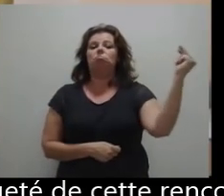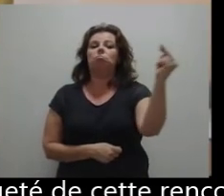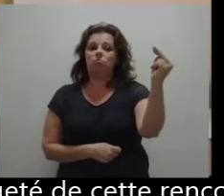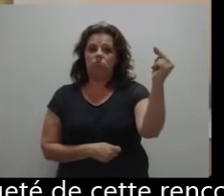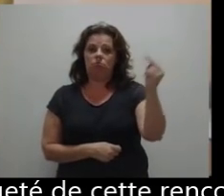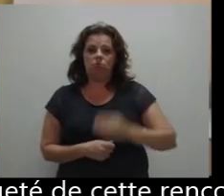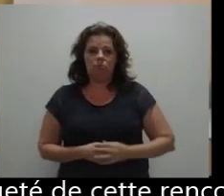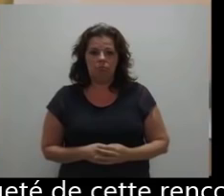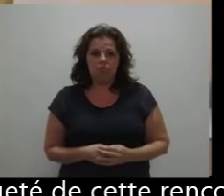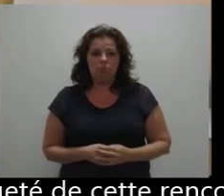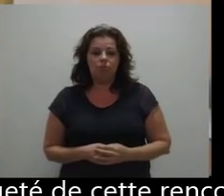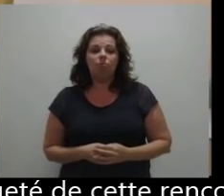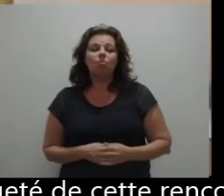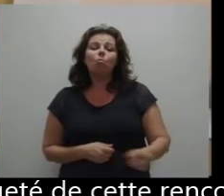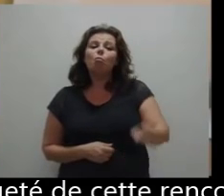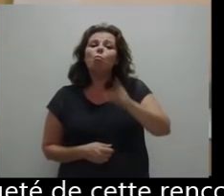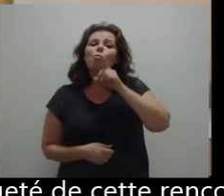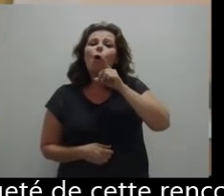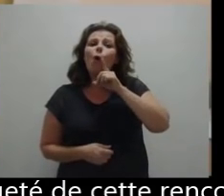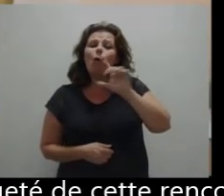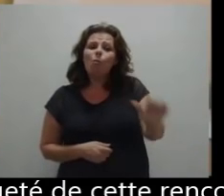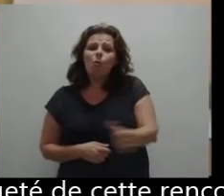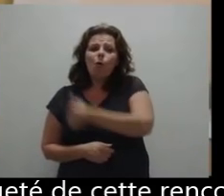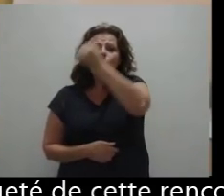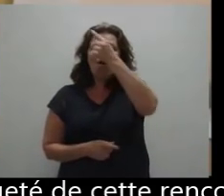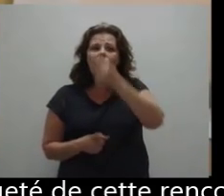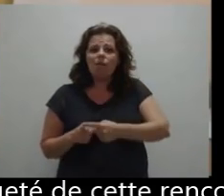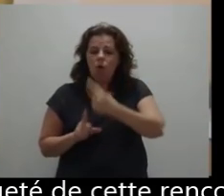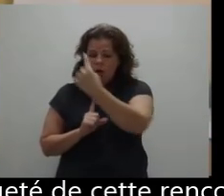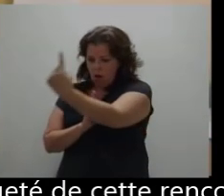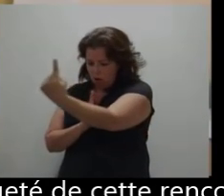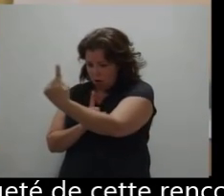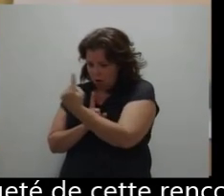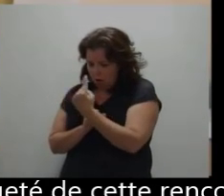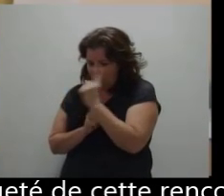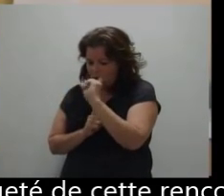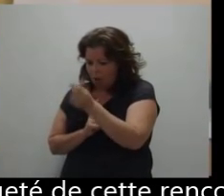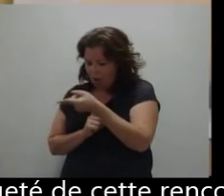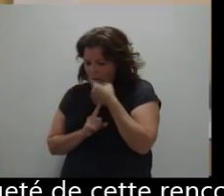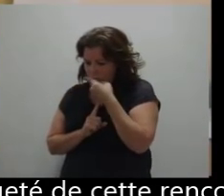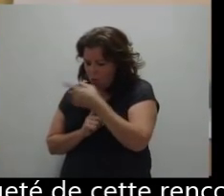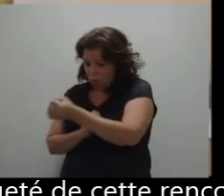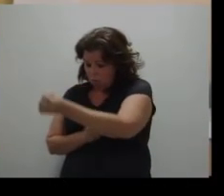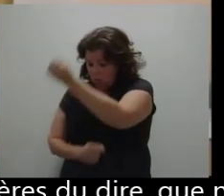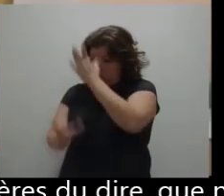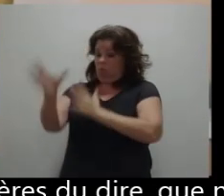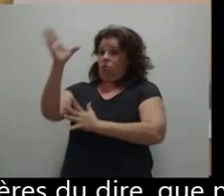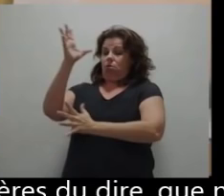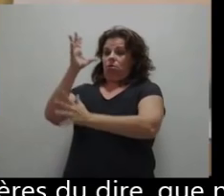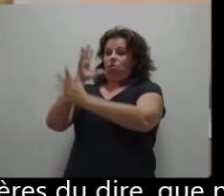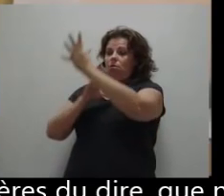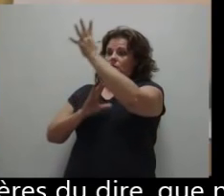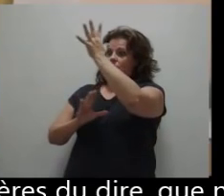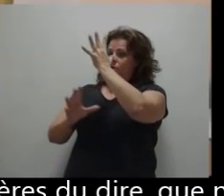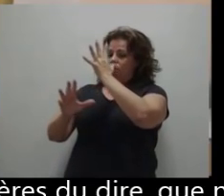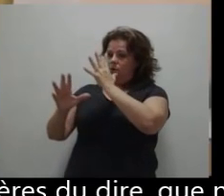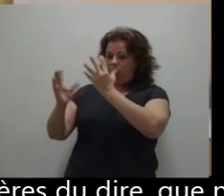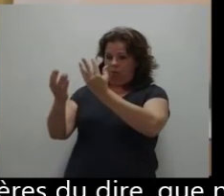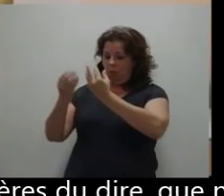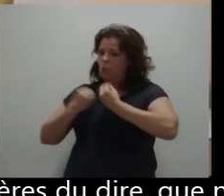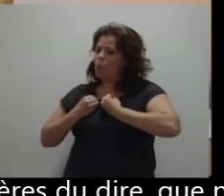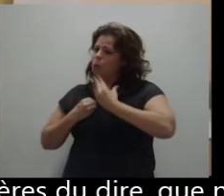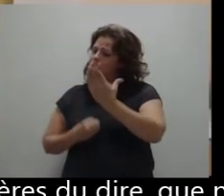'étrangeté de cette rencontre avec ceux qui nous déportent ainsi de nos modalités